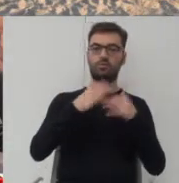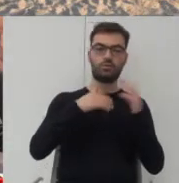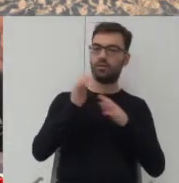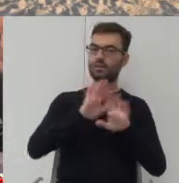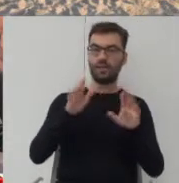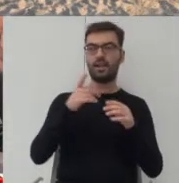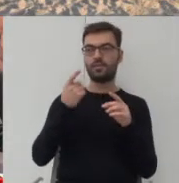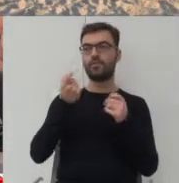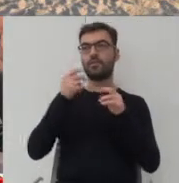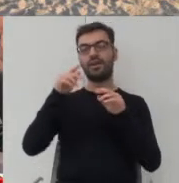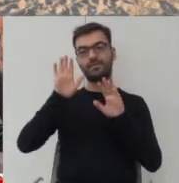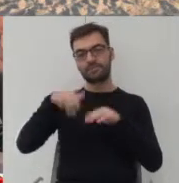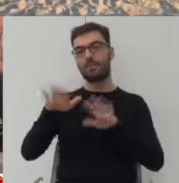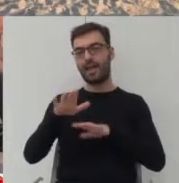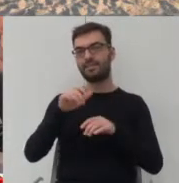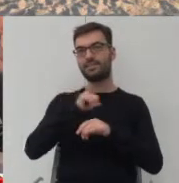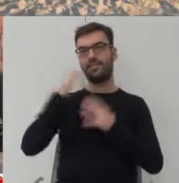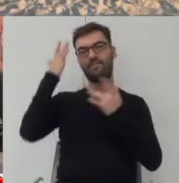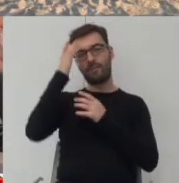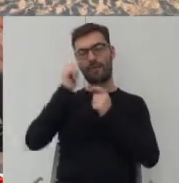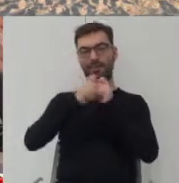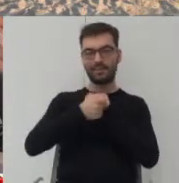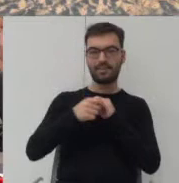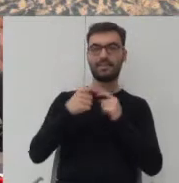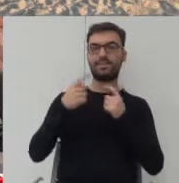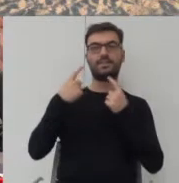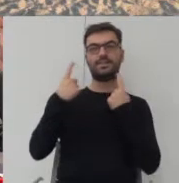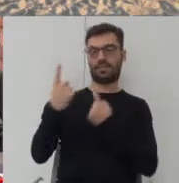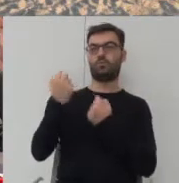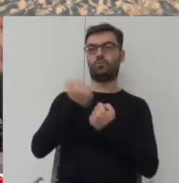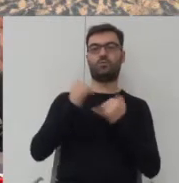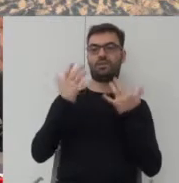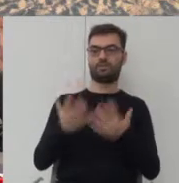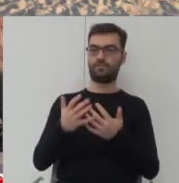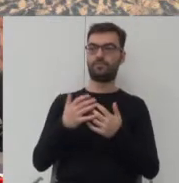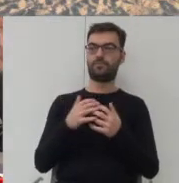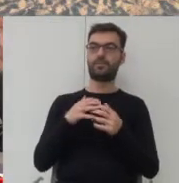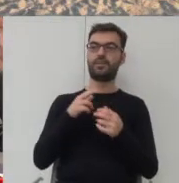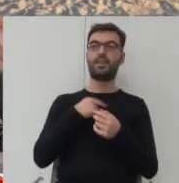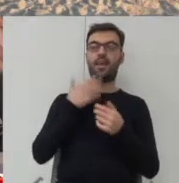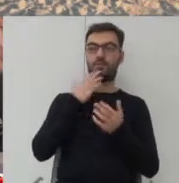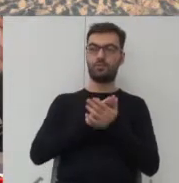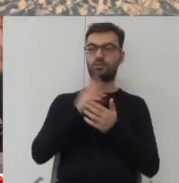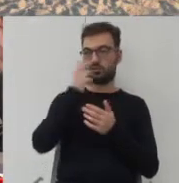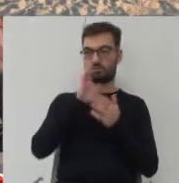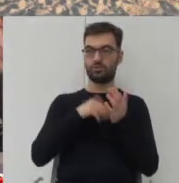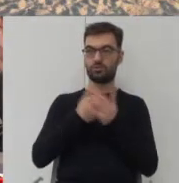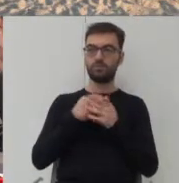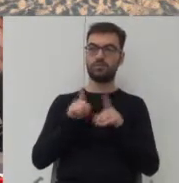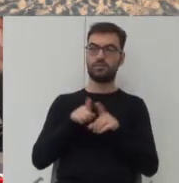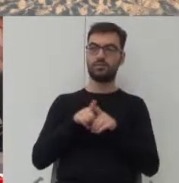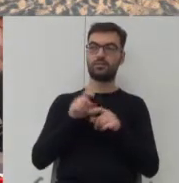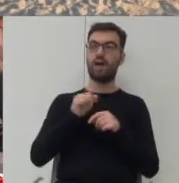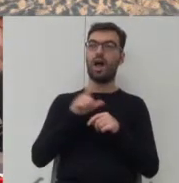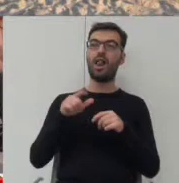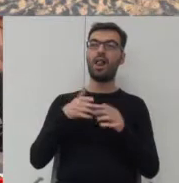zostawiających trochę miejsce na własną wyobraźnię, własny sposób przebywania w tej przestrzeni. bardzo naszym zdaniem ciekawym przykładem jest też Aleja